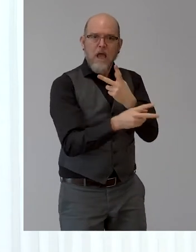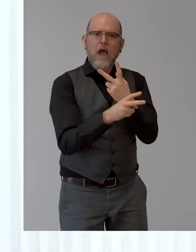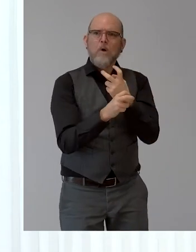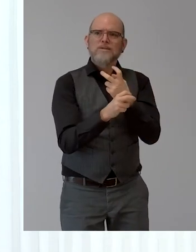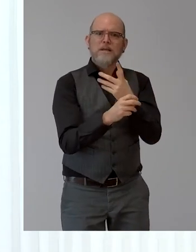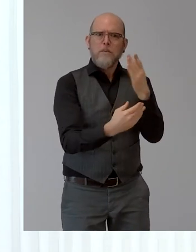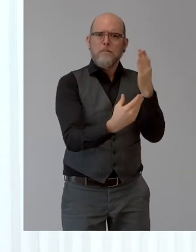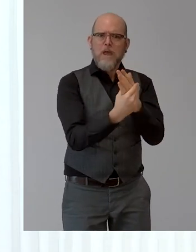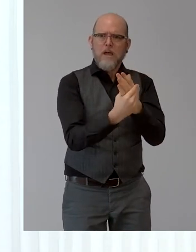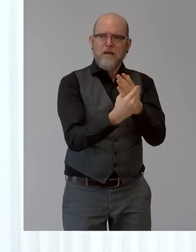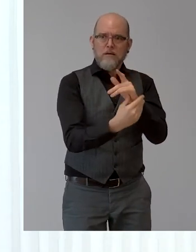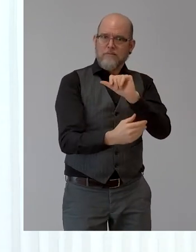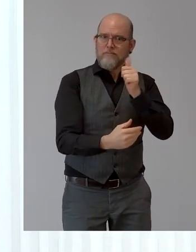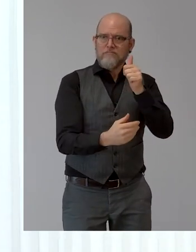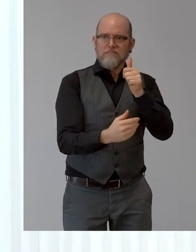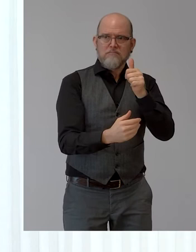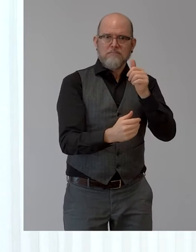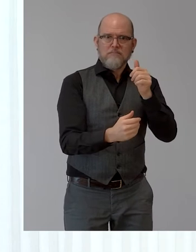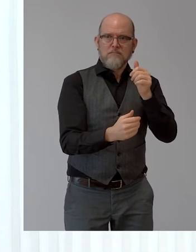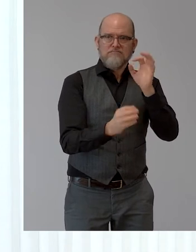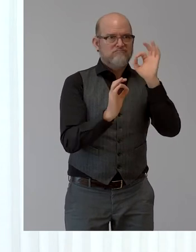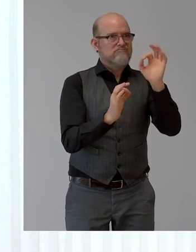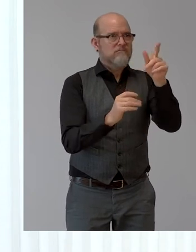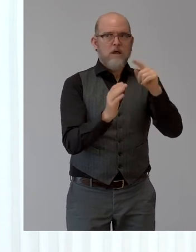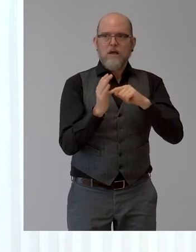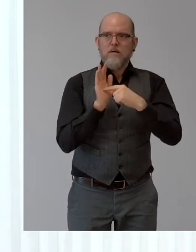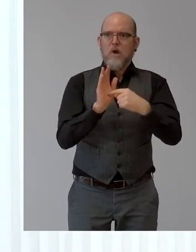that are showing leadership here or is it tough?